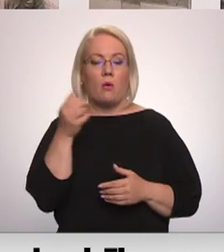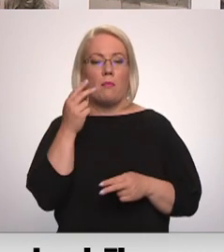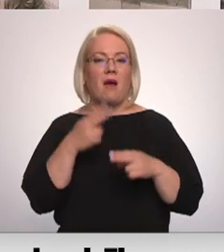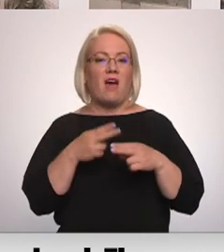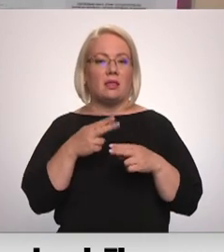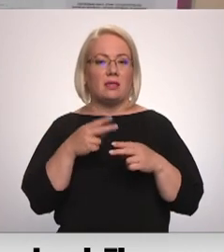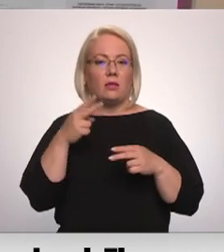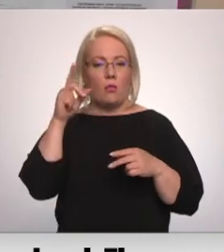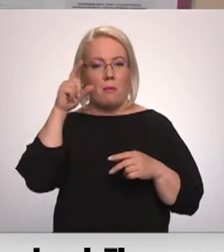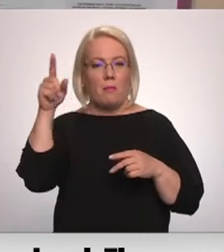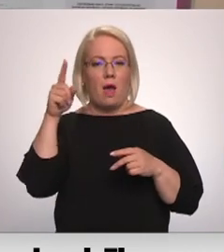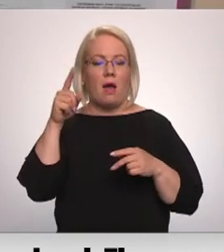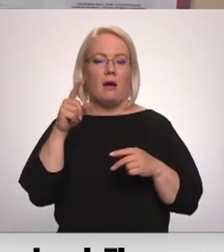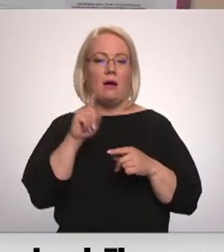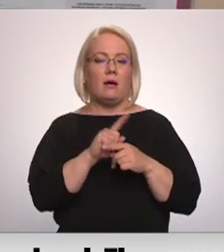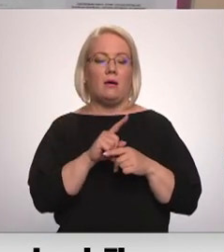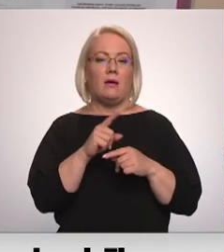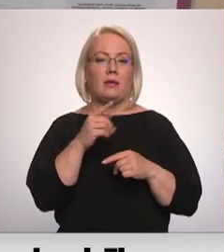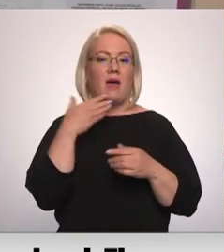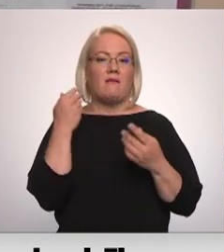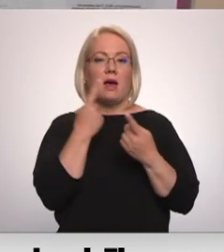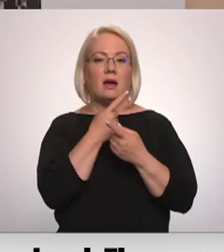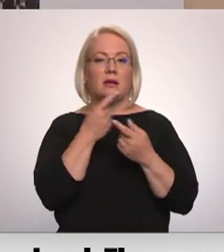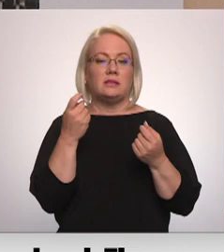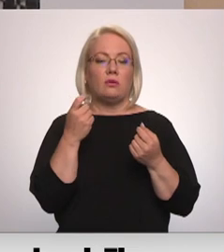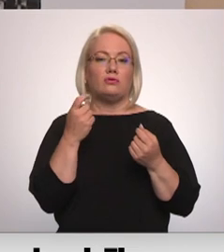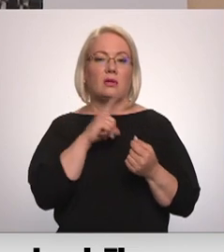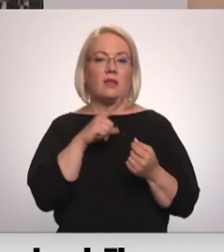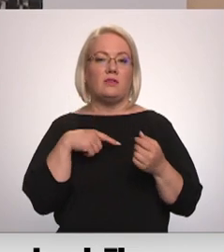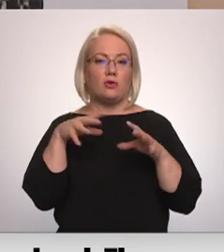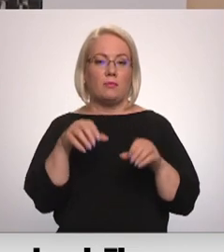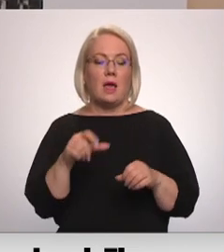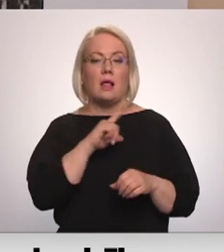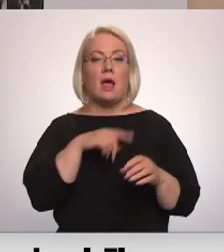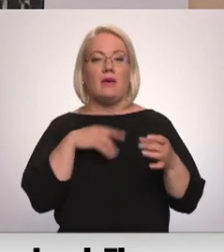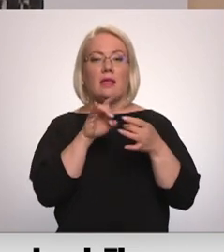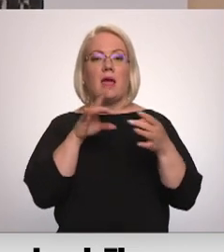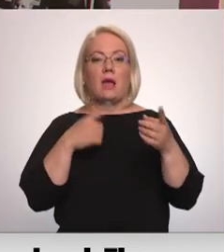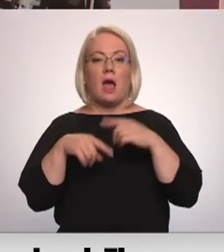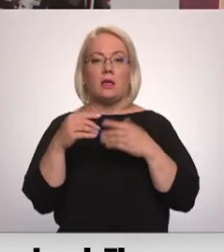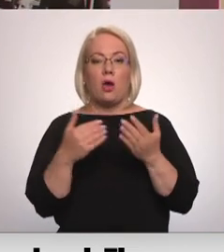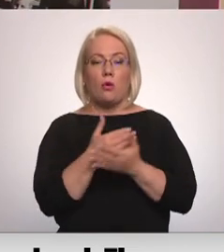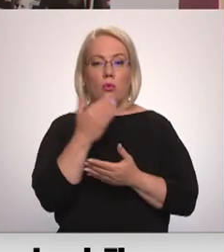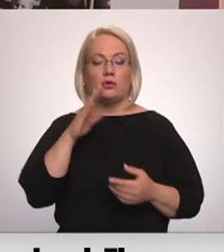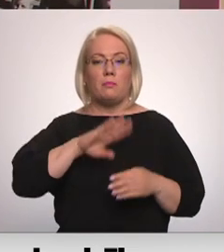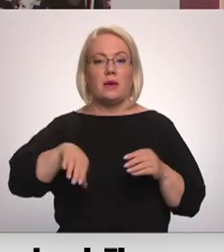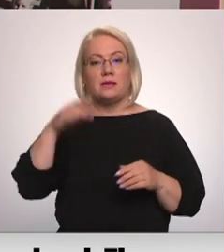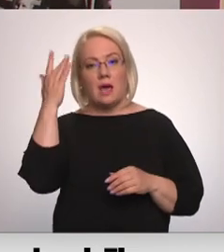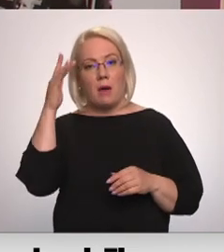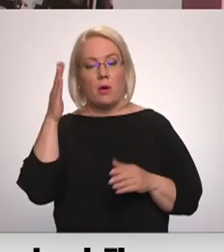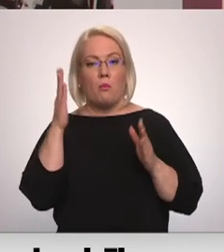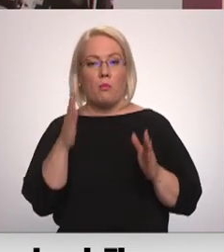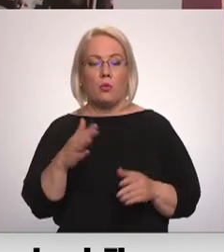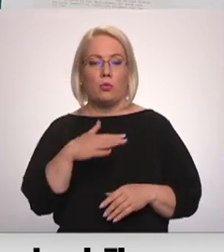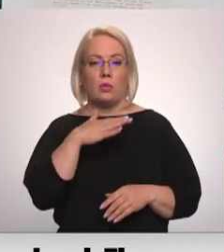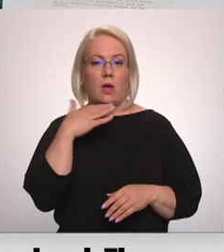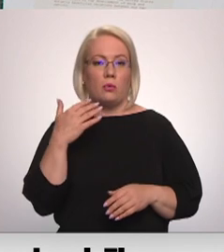pasaulē, kas nekad nevāc zinušas Latvijas okupāciju. Vēsturnieki teica, Latvijas neatkarības atjaunošana bez ASV palīdzības būtu krietni